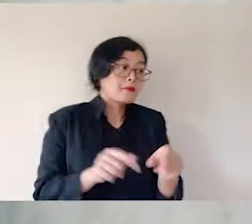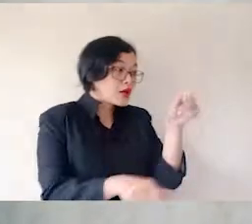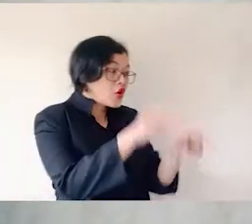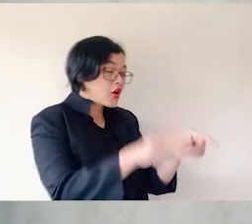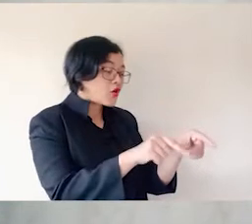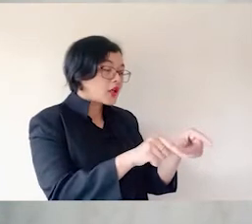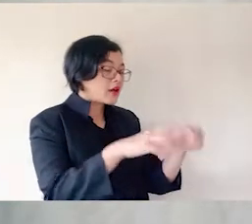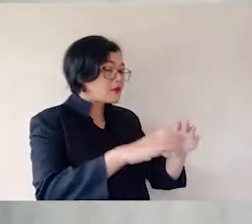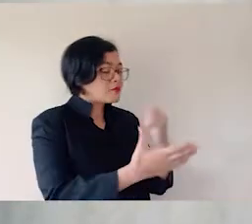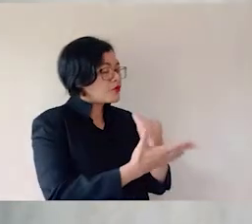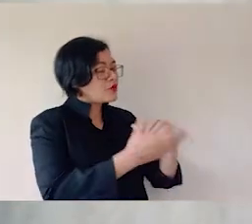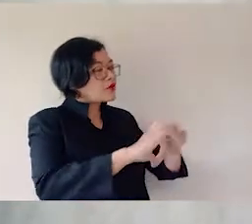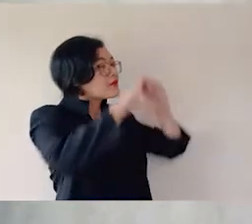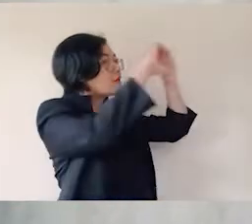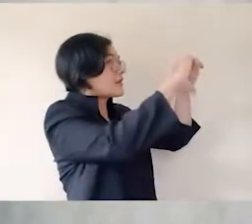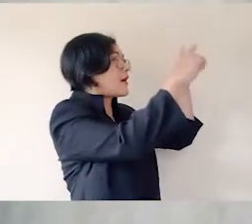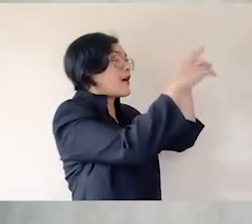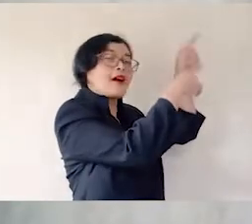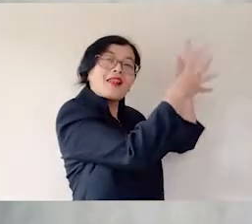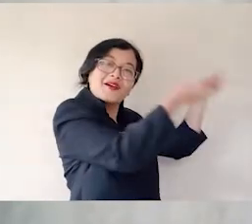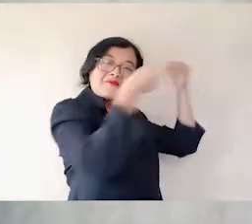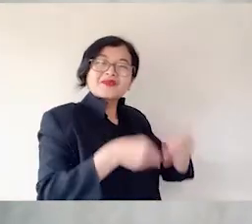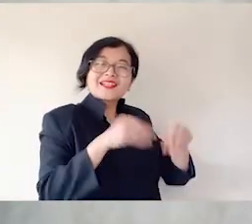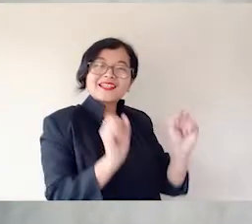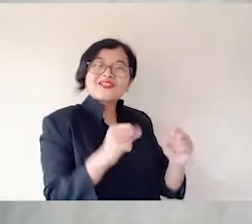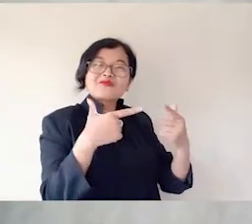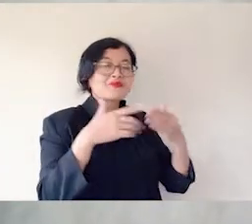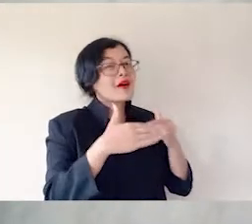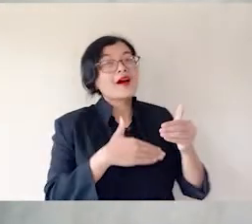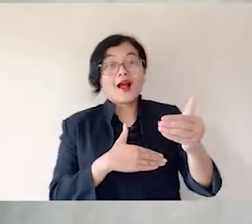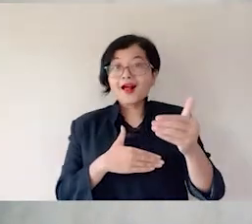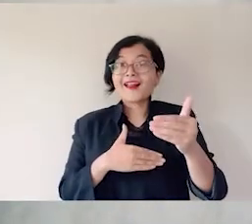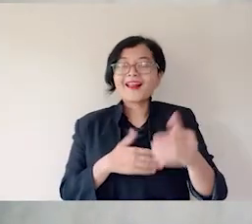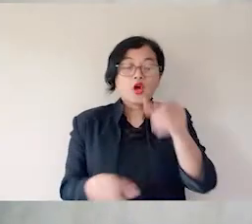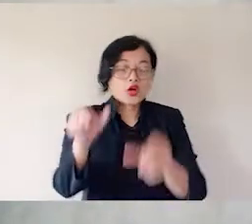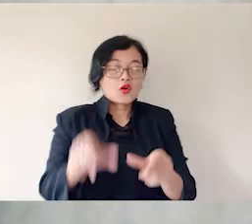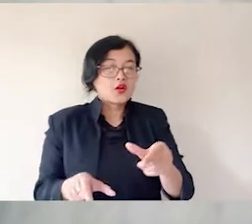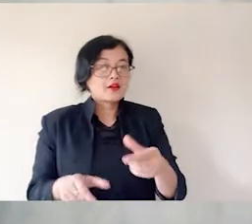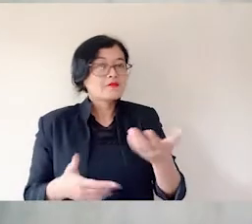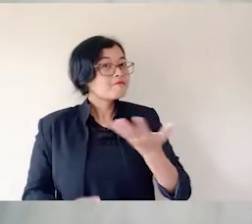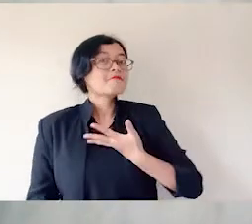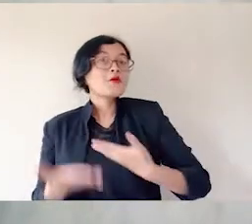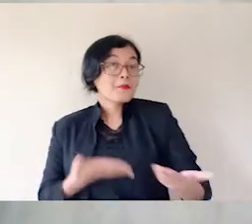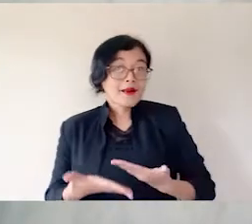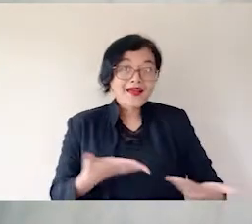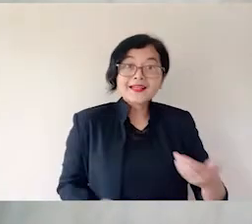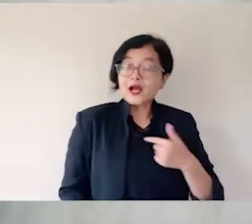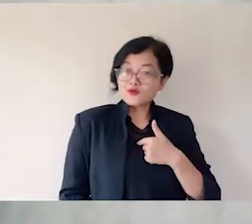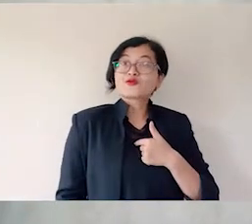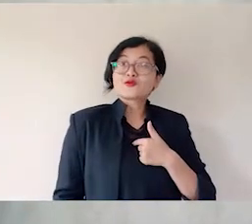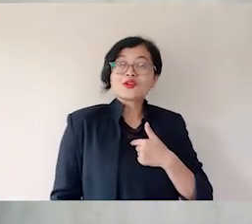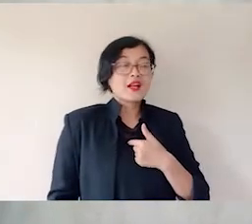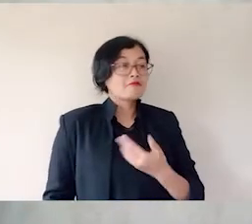ini, ia akan memeliharanya untuk hidup yang kekal. Barang siapa melayani aku, ia harus mengikut aku